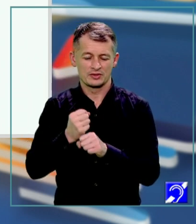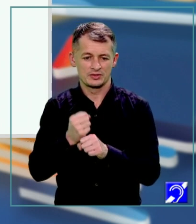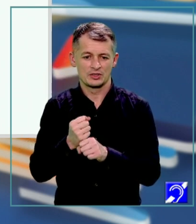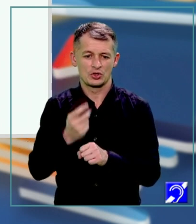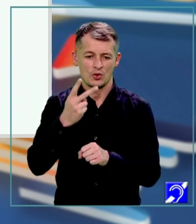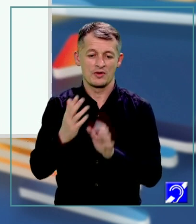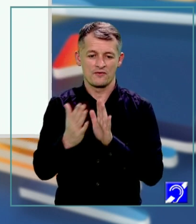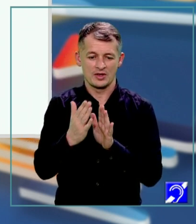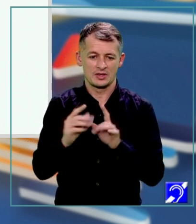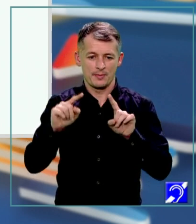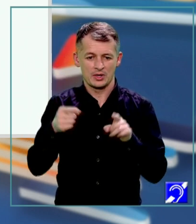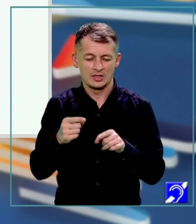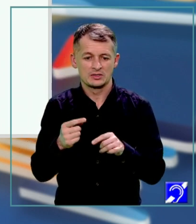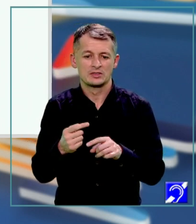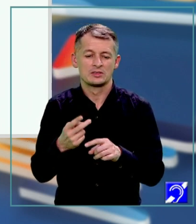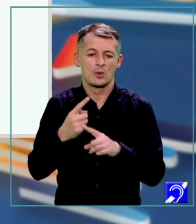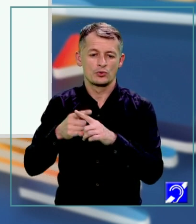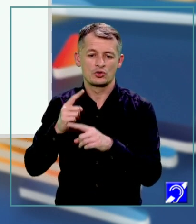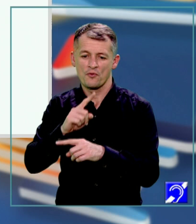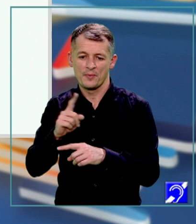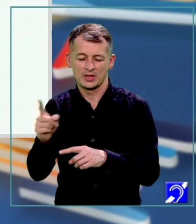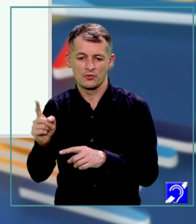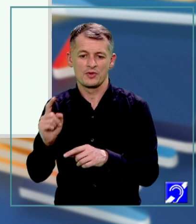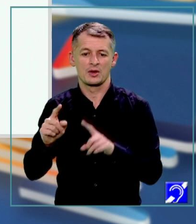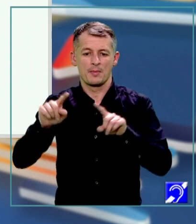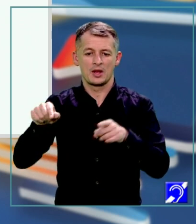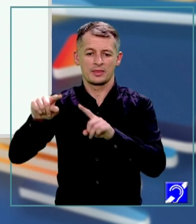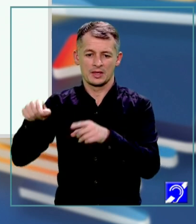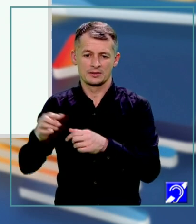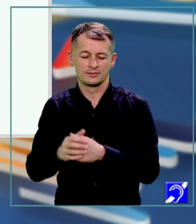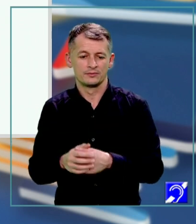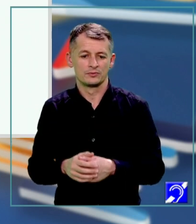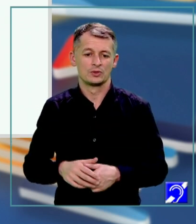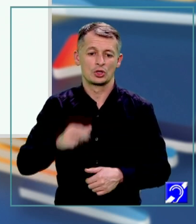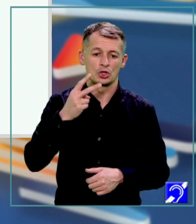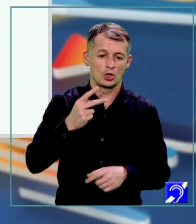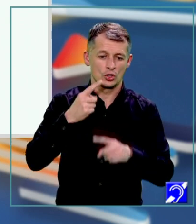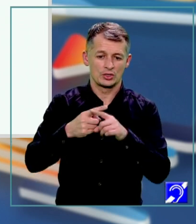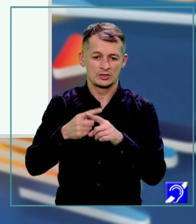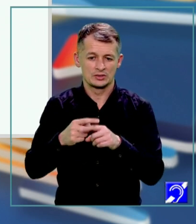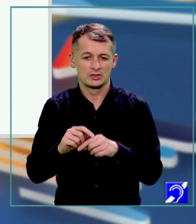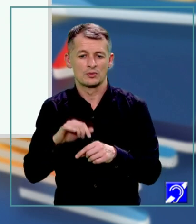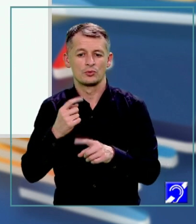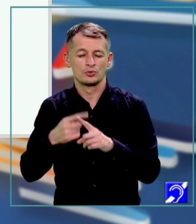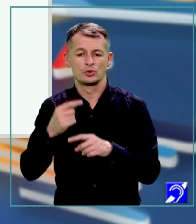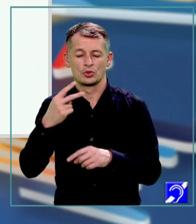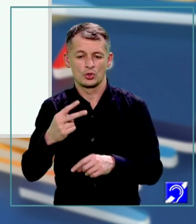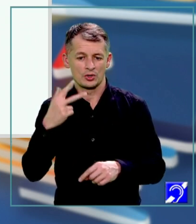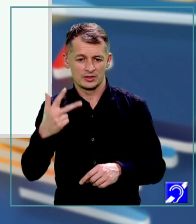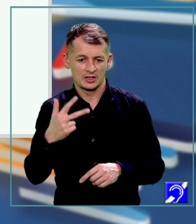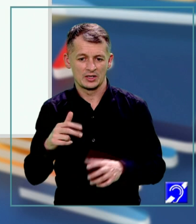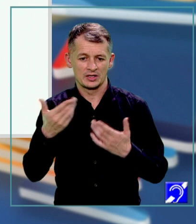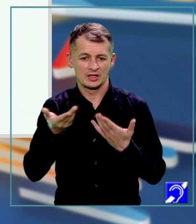parantezei se înmulțește pe rând cu fiecare paranteză. Deci obținem 2 ori x plus 2 ori 3 ne dă